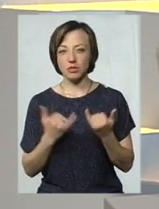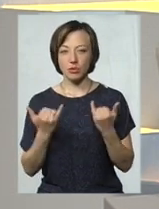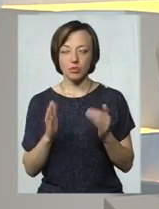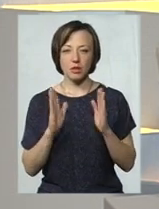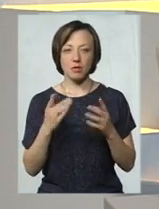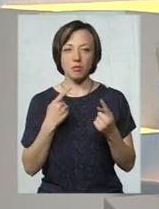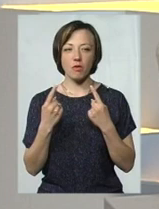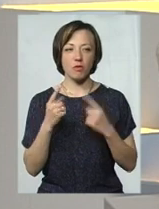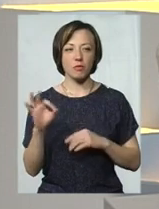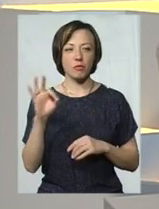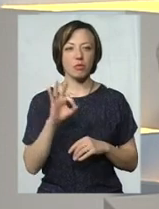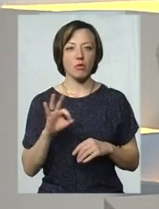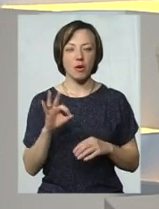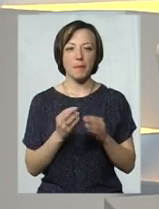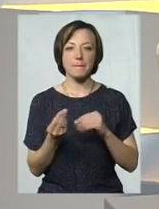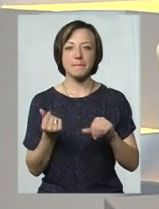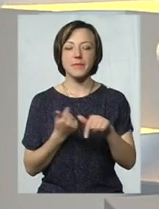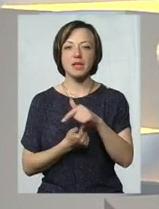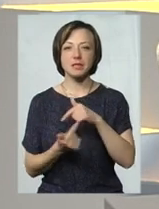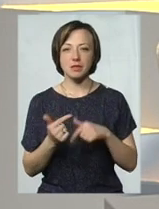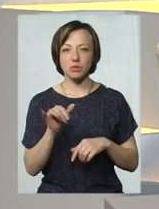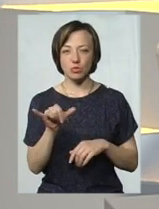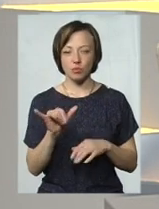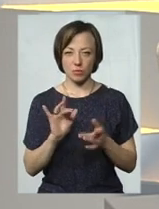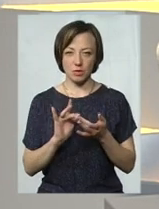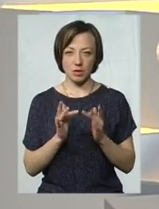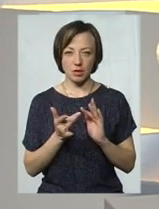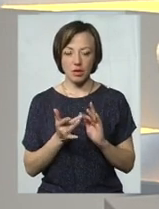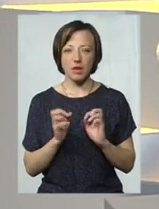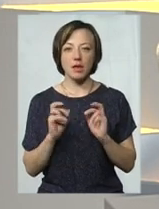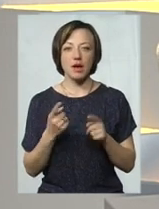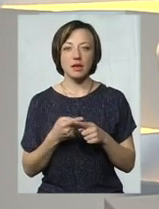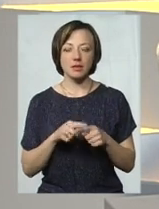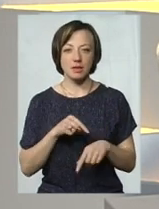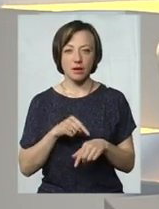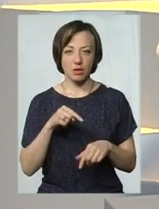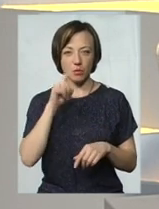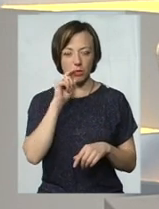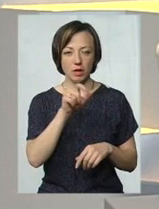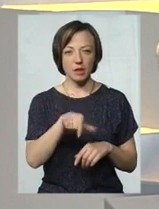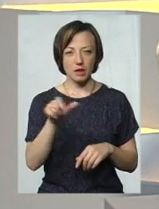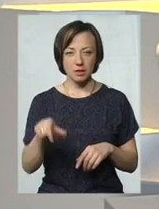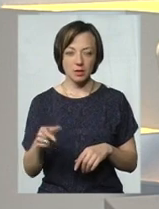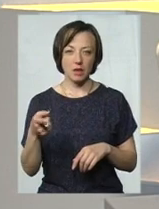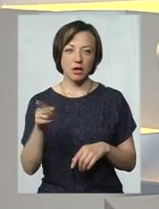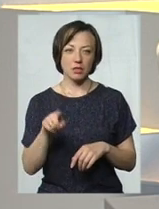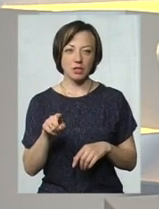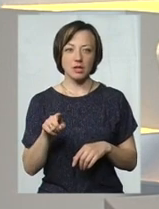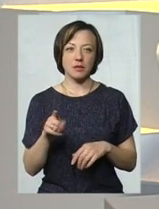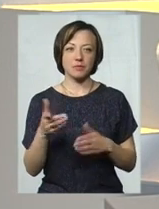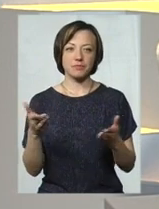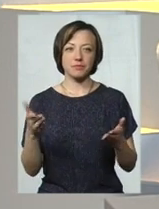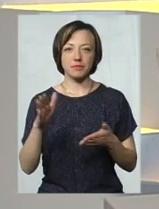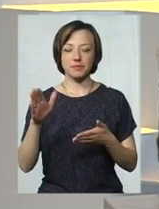поговоримо про саме бізнес у соціальних мережах, як це торкнулося українців, адже прощання з російськими